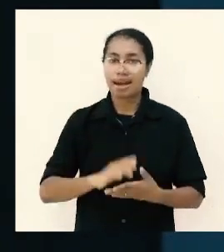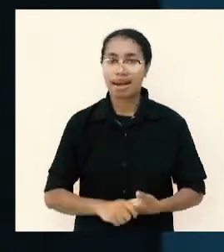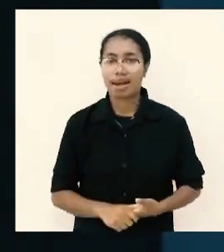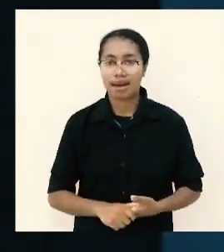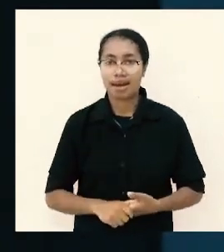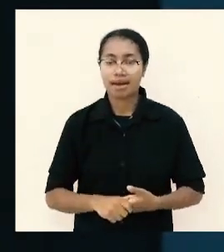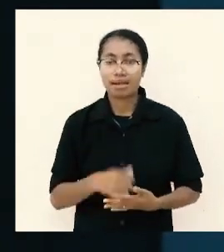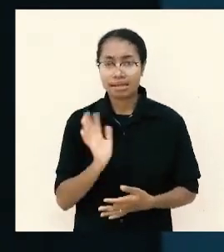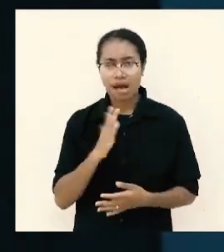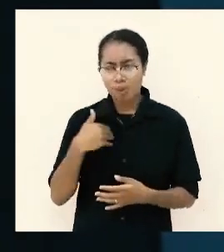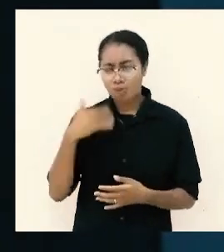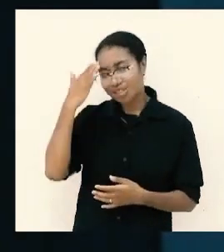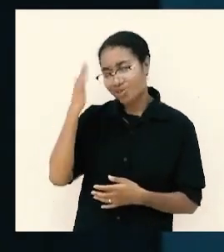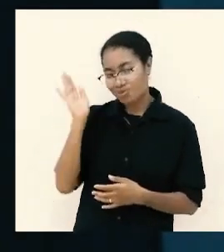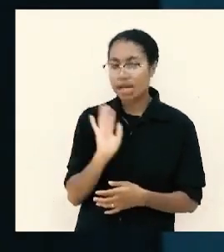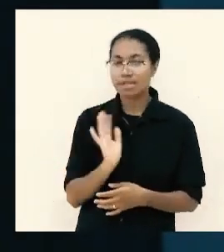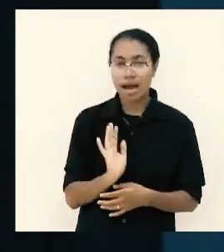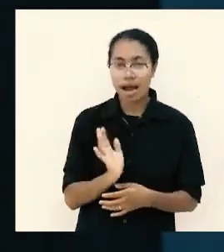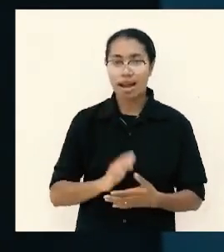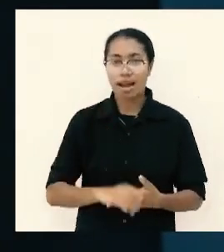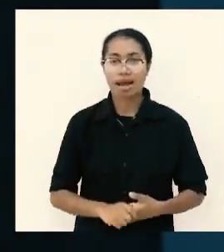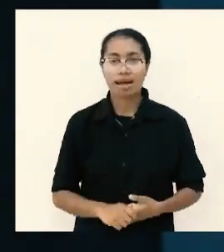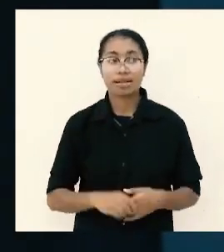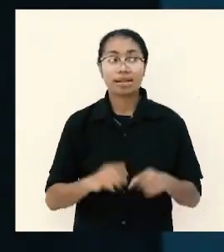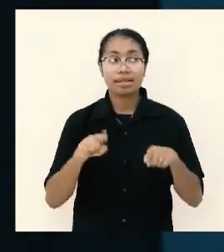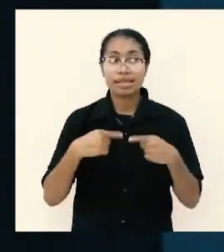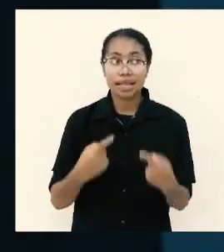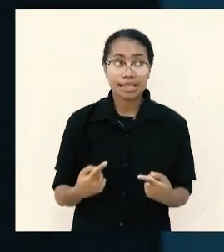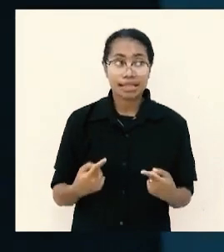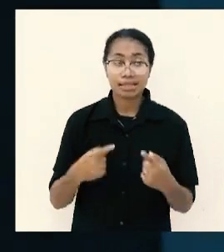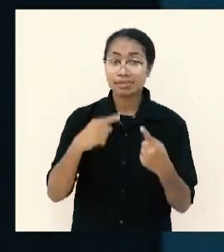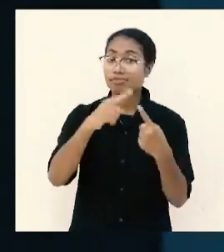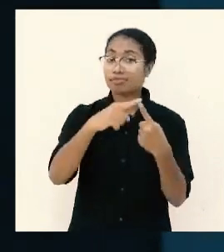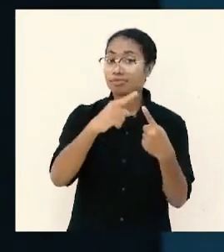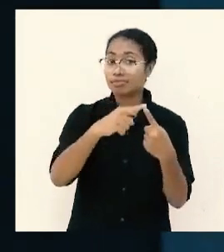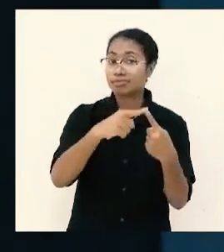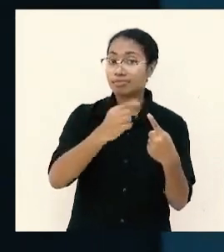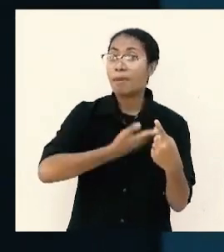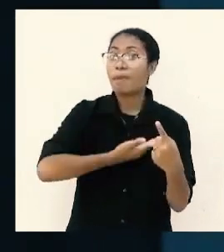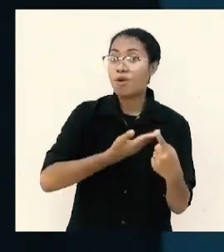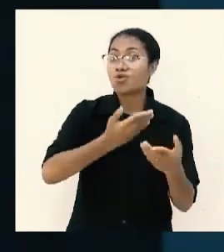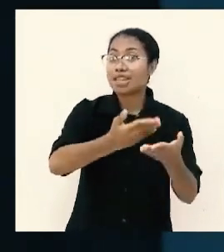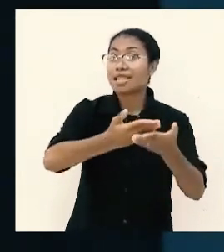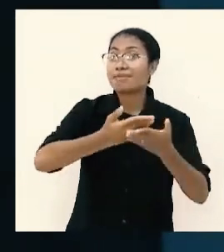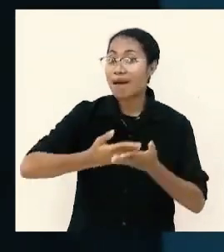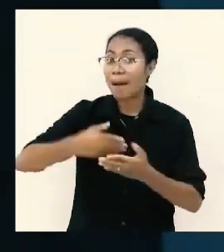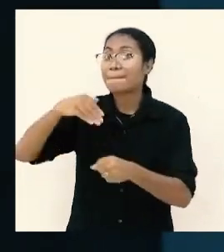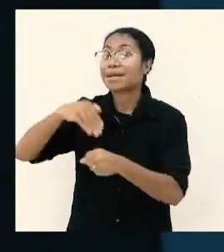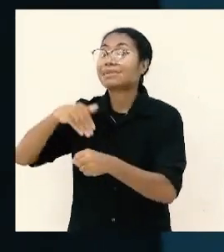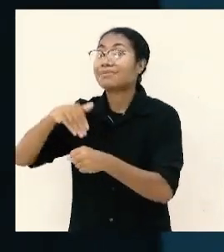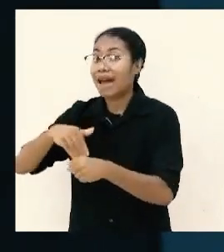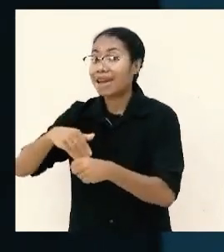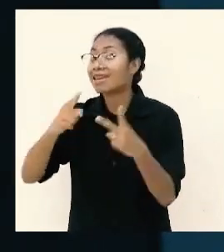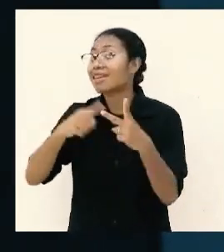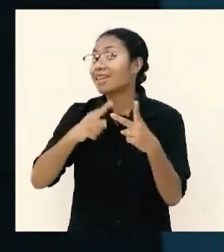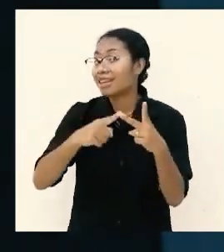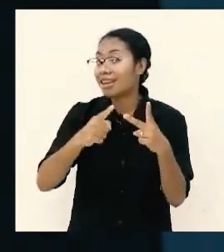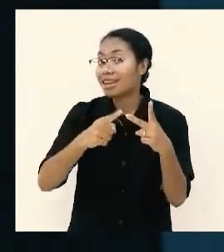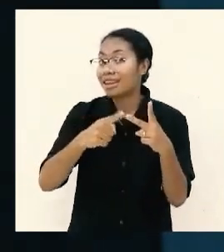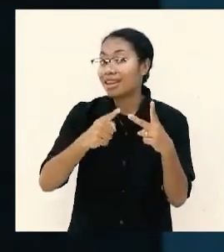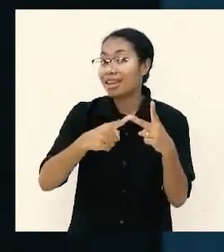melupakannya jadi pertama Paulus mau terima persembahan dua Paulus